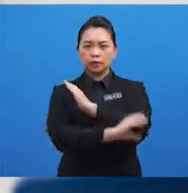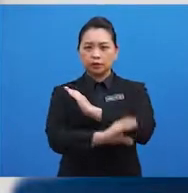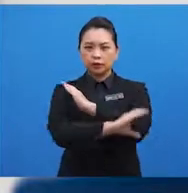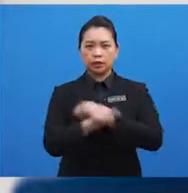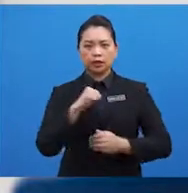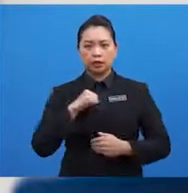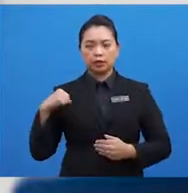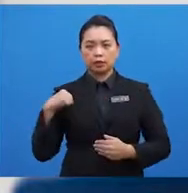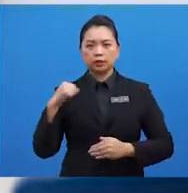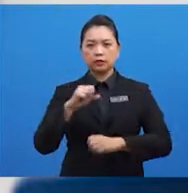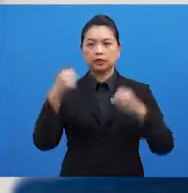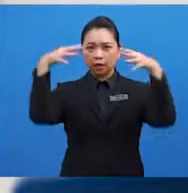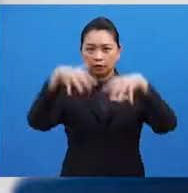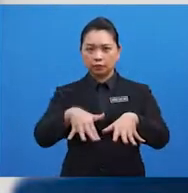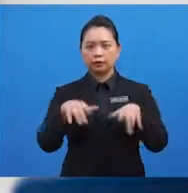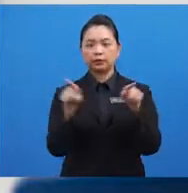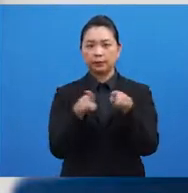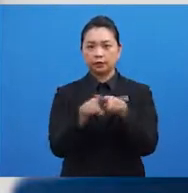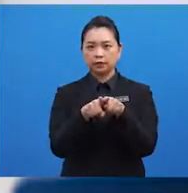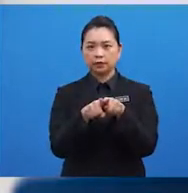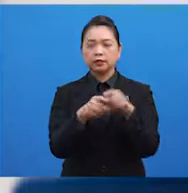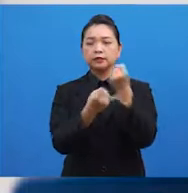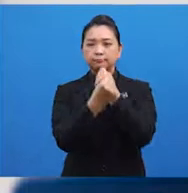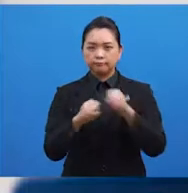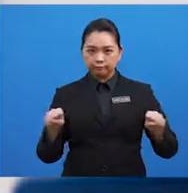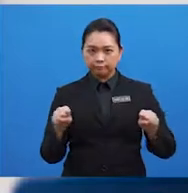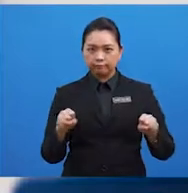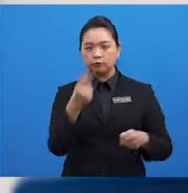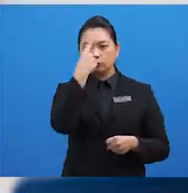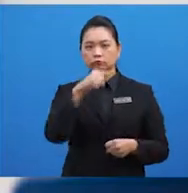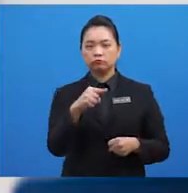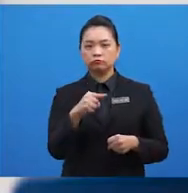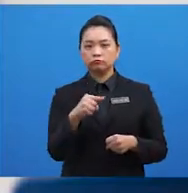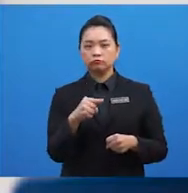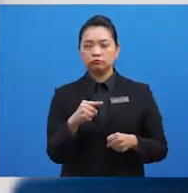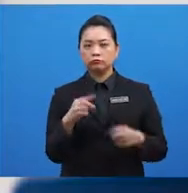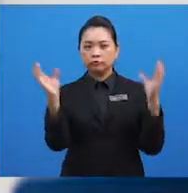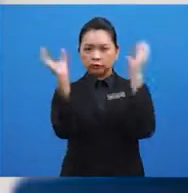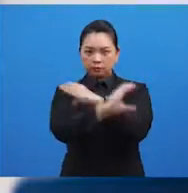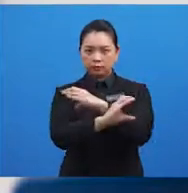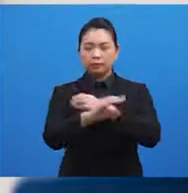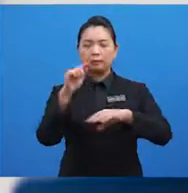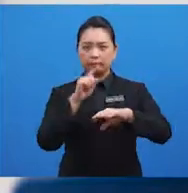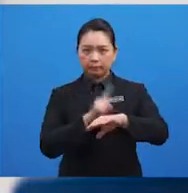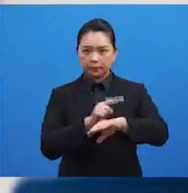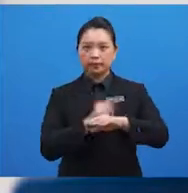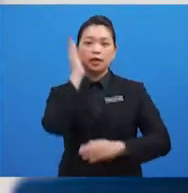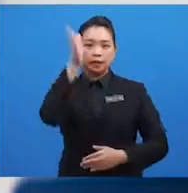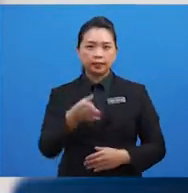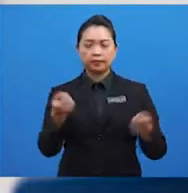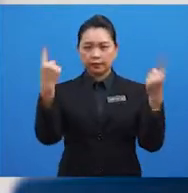anggota ASEAN bersama-sama bersedia menangani cabaran pada masa akan datang.